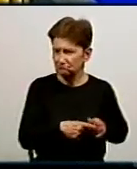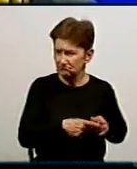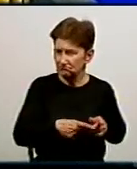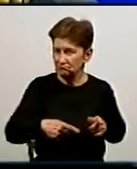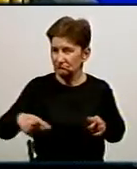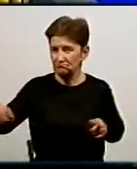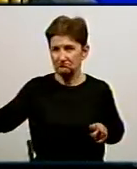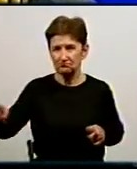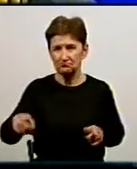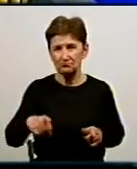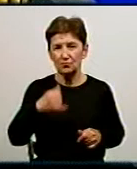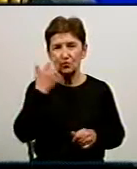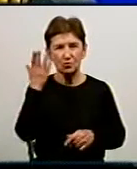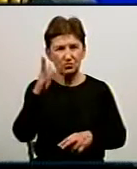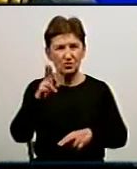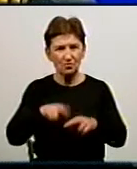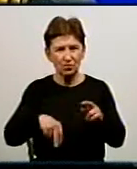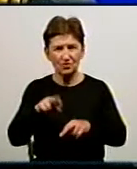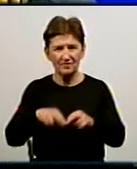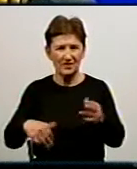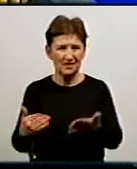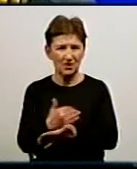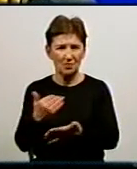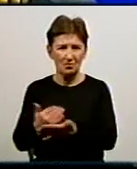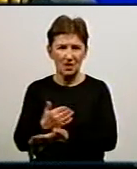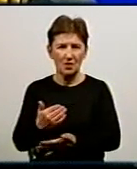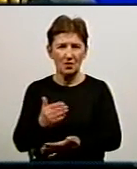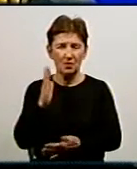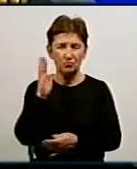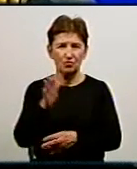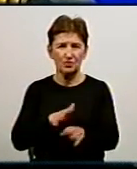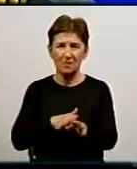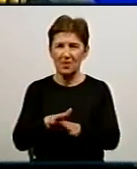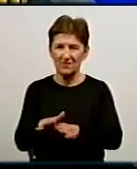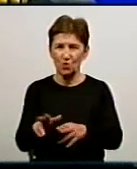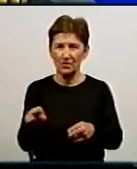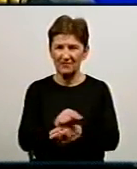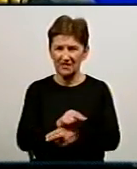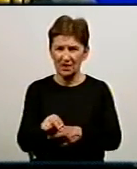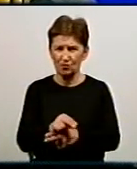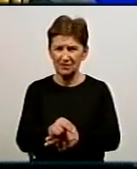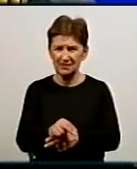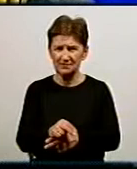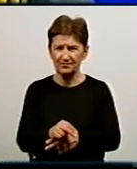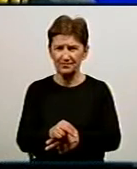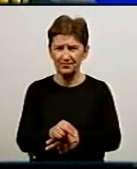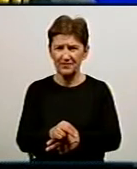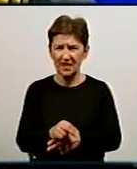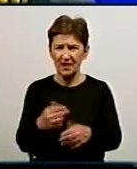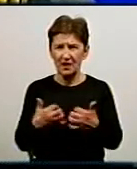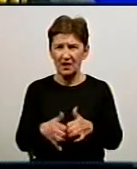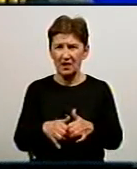Тобто, поки буде будуватись новий, ми будемо подавати воду по цьому, будемо виконувати його ремонт, арматури,